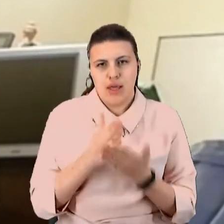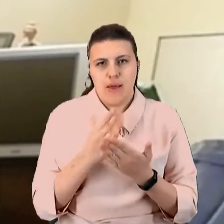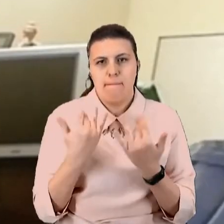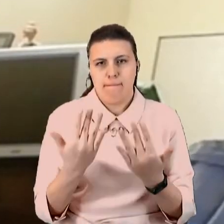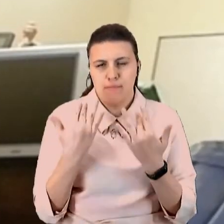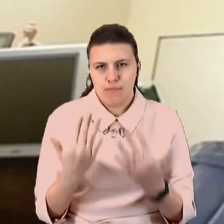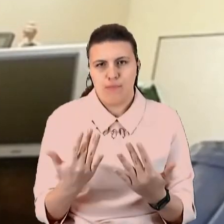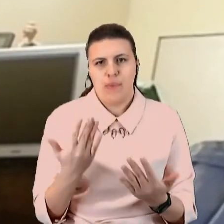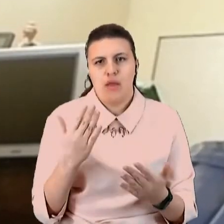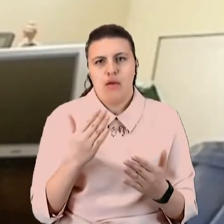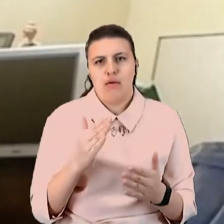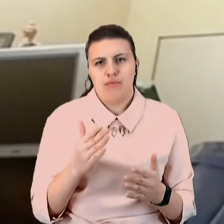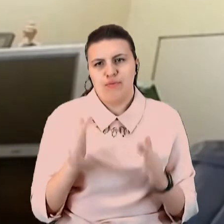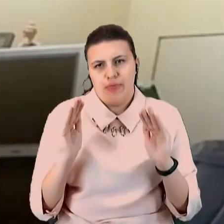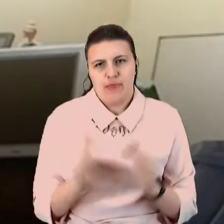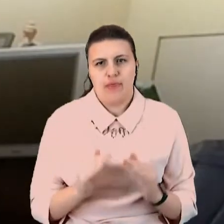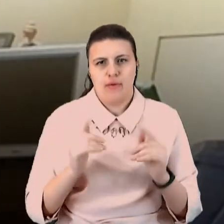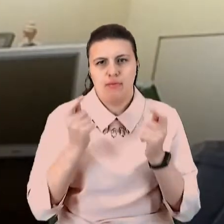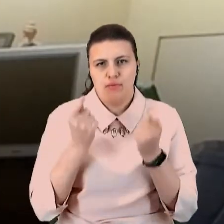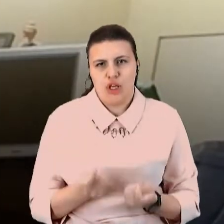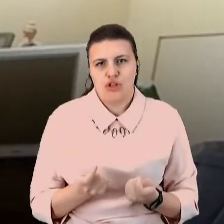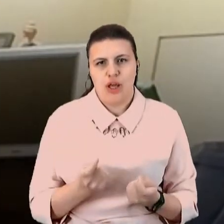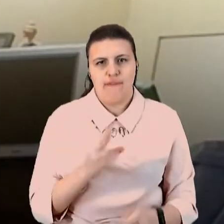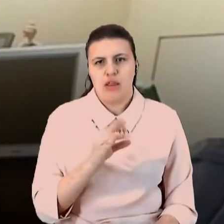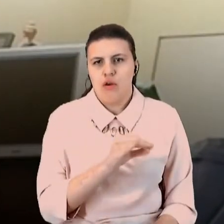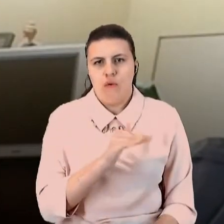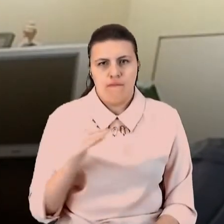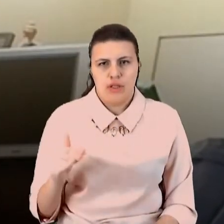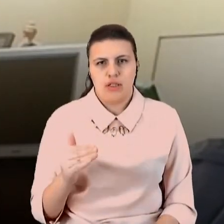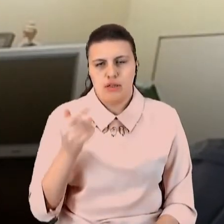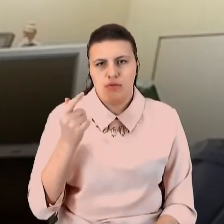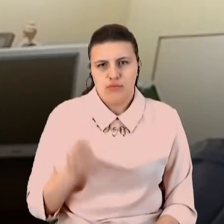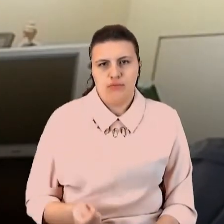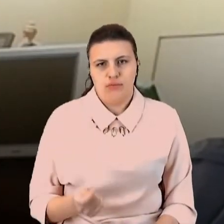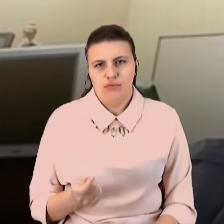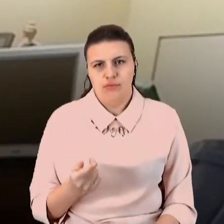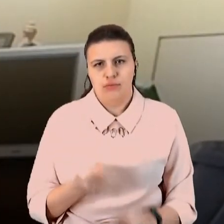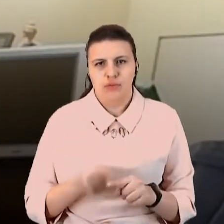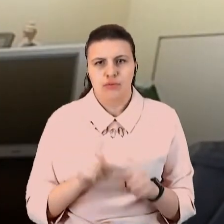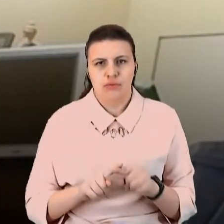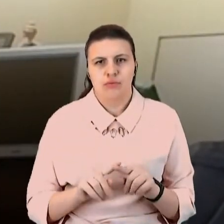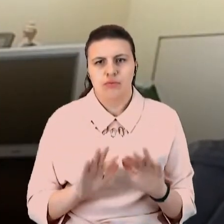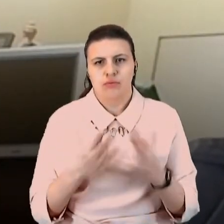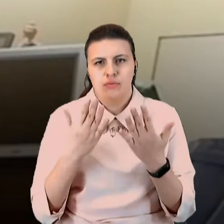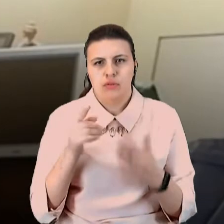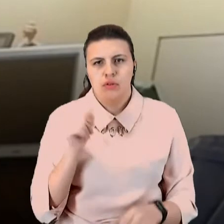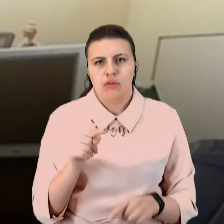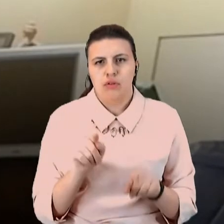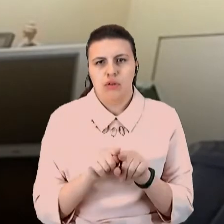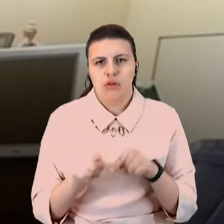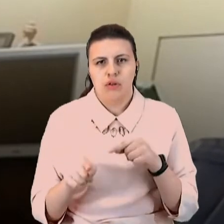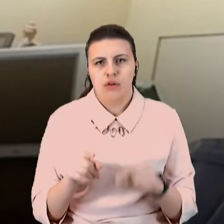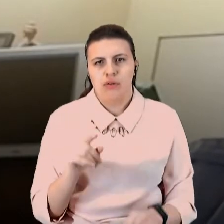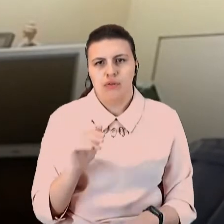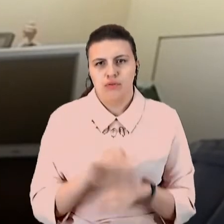і неофіційно завезених товарів, тоді відбувається контрабанда. І той випадок, про який ви говорите, так би мовити, фізичне переміщення,